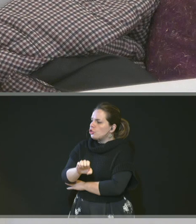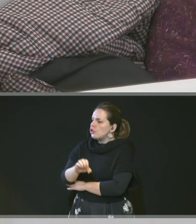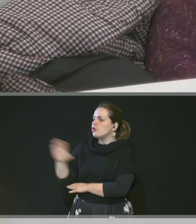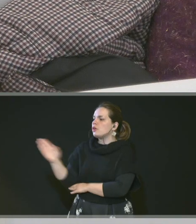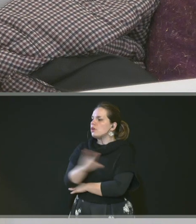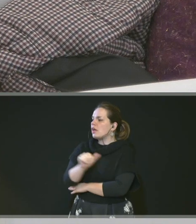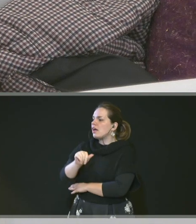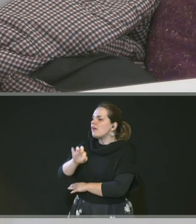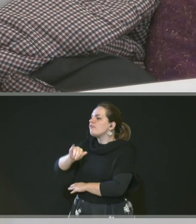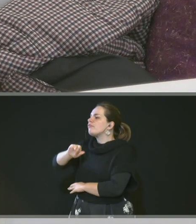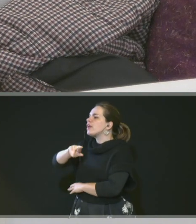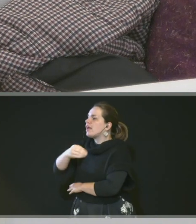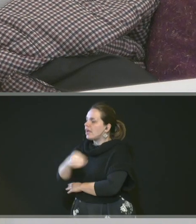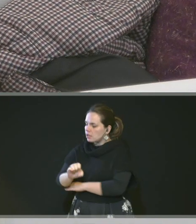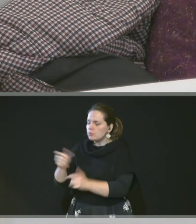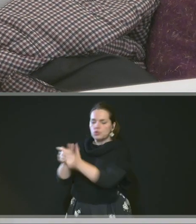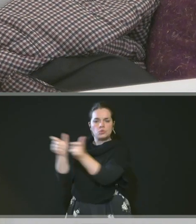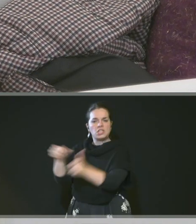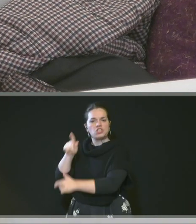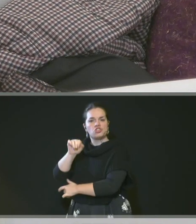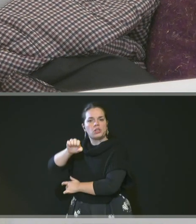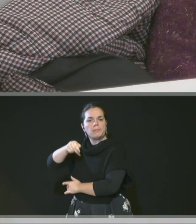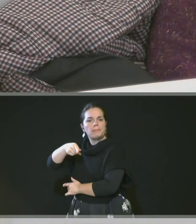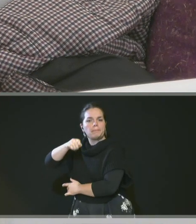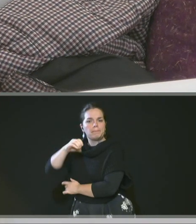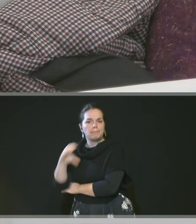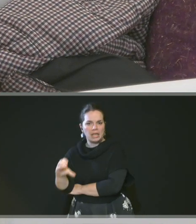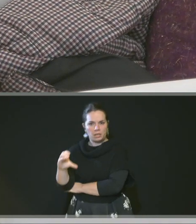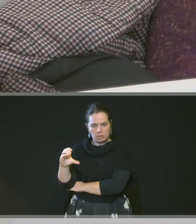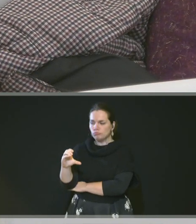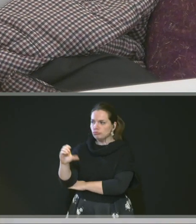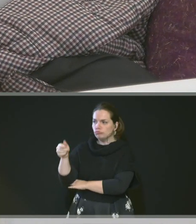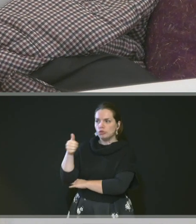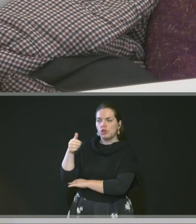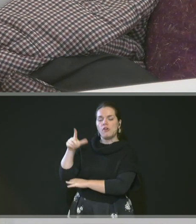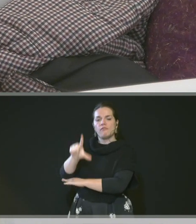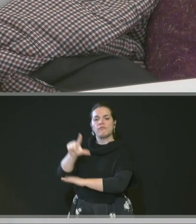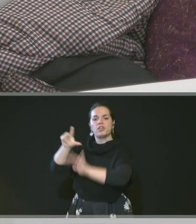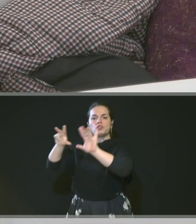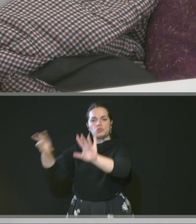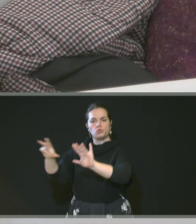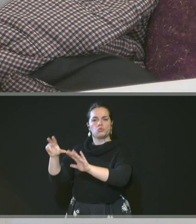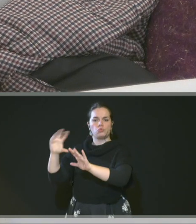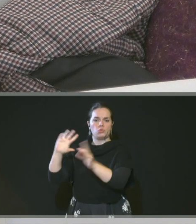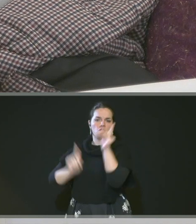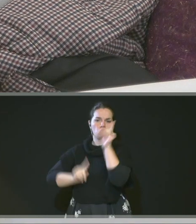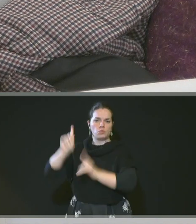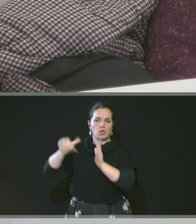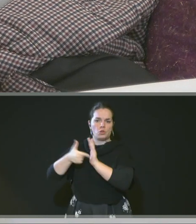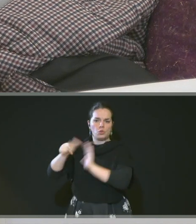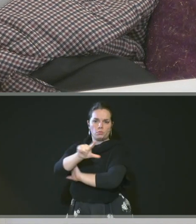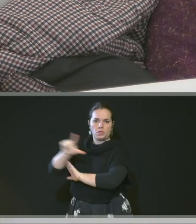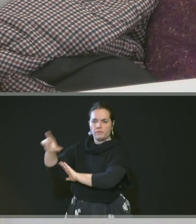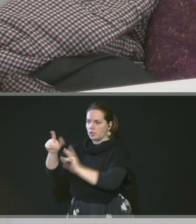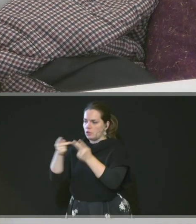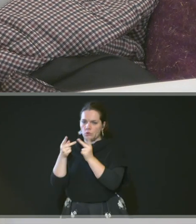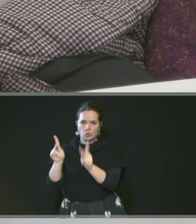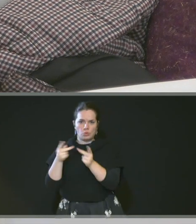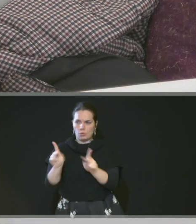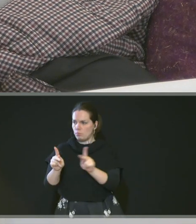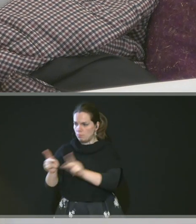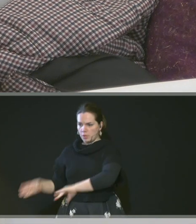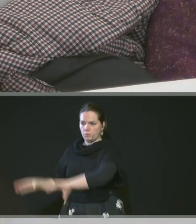Oui, la société GPEC a développé, a déposé le 28 juillet 2022 un permis d'aménager sur les